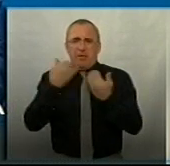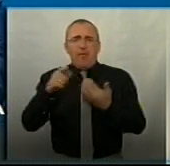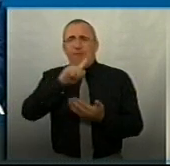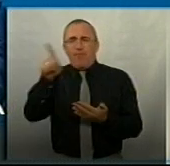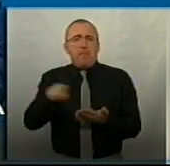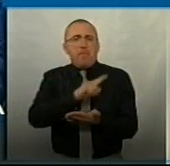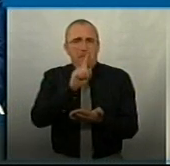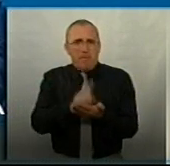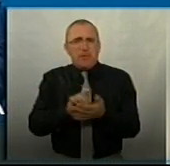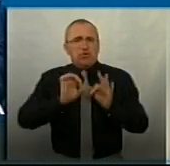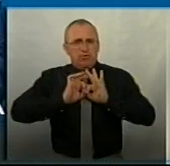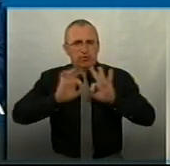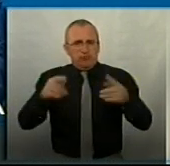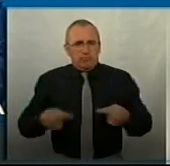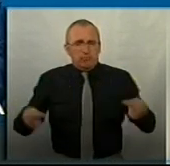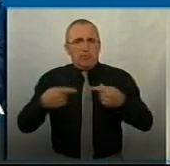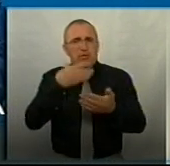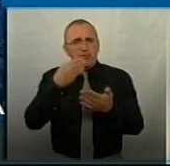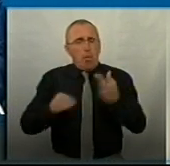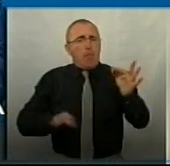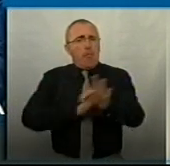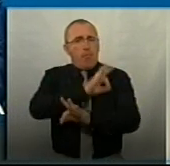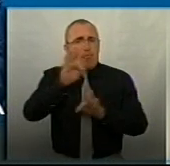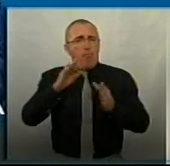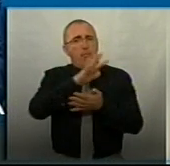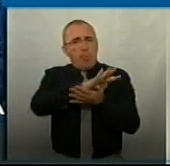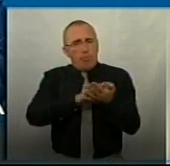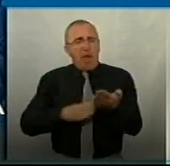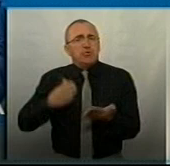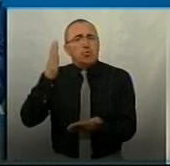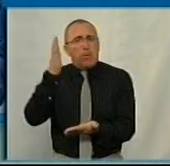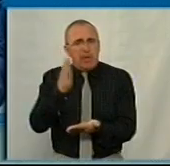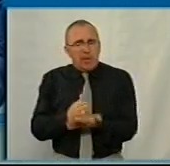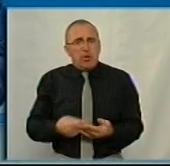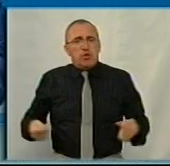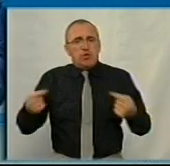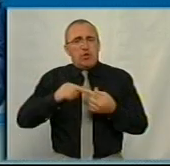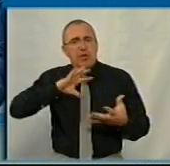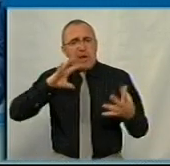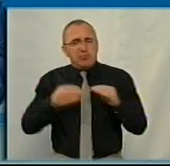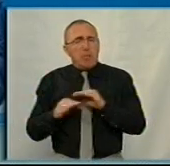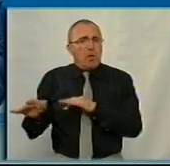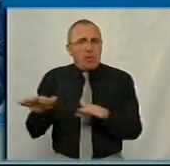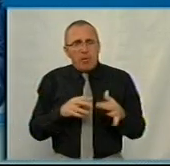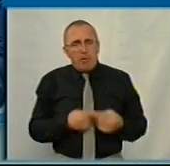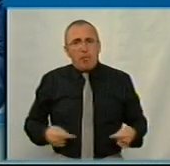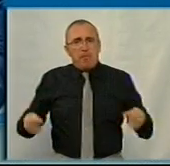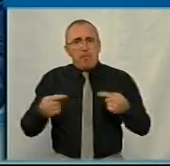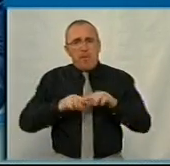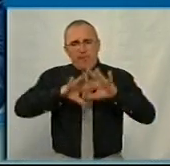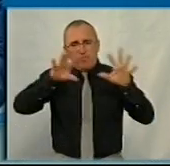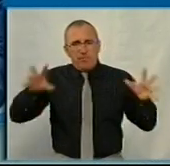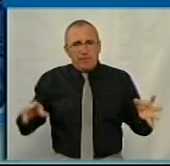мають чітко сформулювати свій проєкт подальшого існування з чітким результатом діяльності, з певним колом